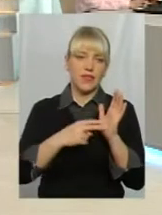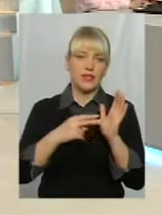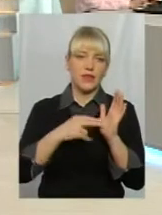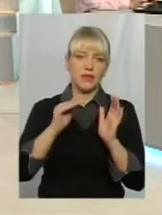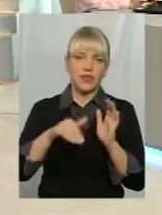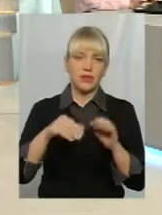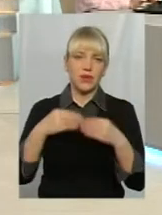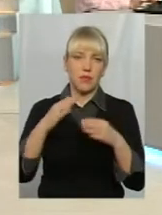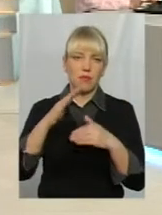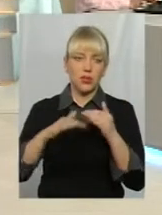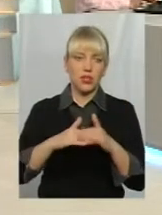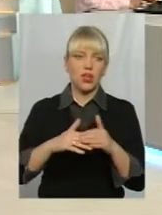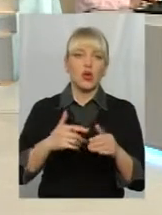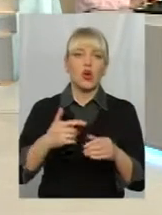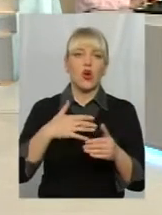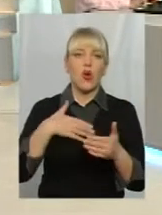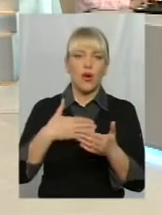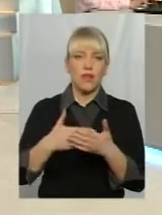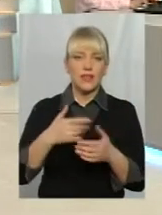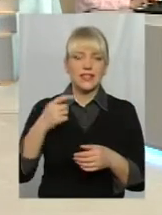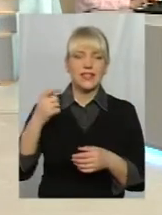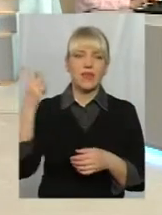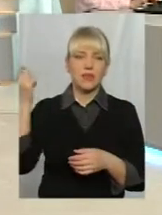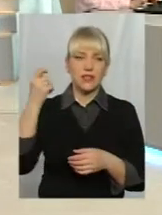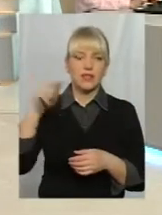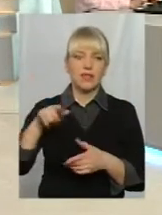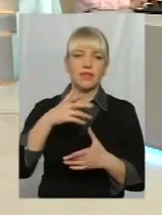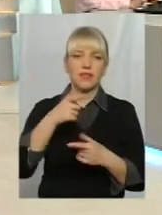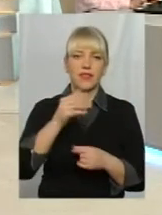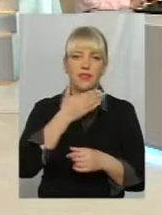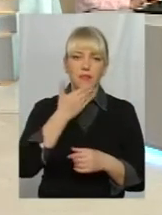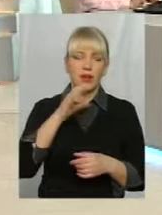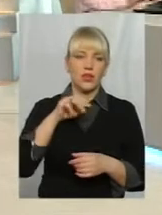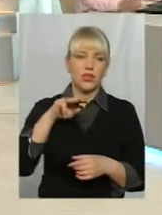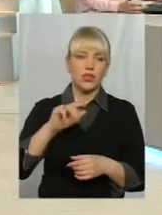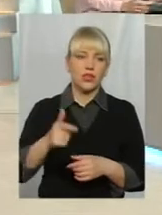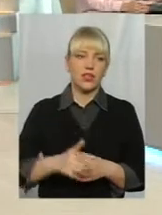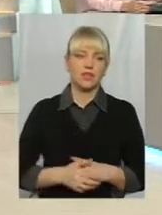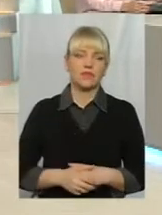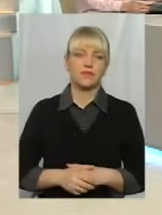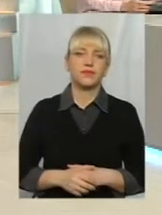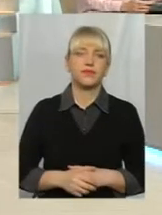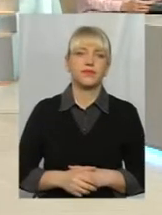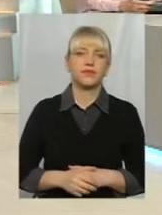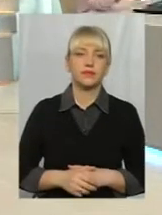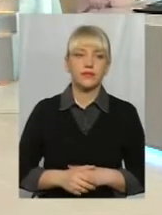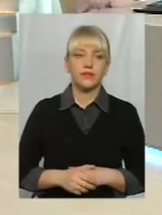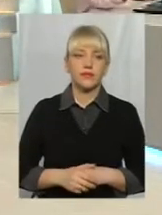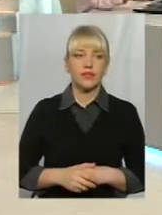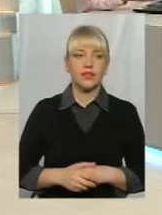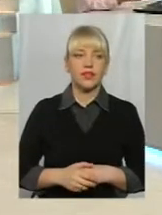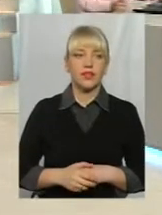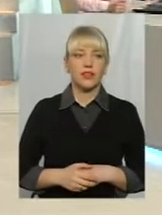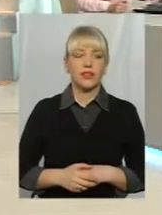громадські пасовища в комунальну власність. Там, де немає ОТГ. Так що, ну, не обділені сільські ради. Все,